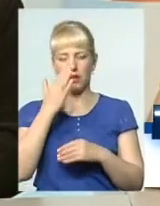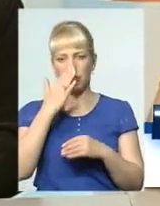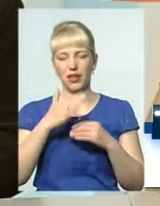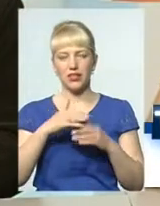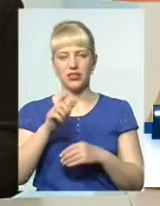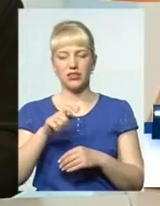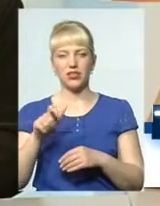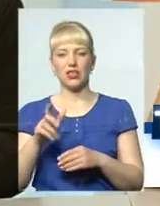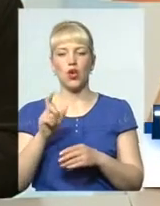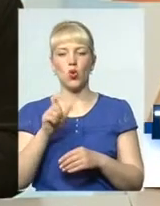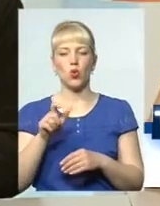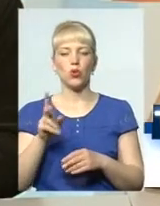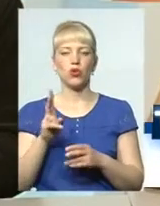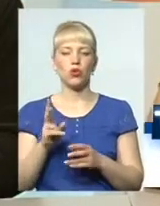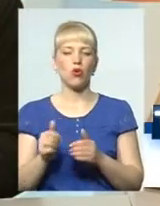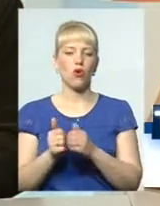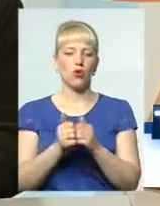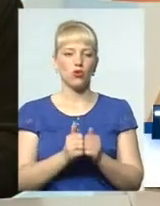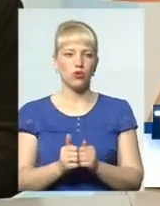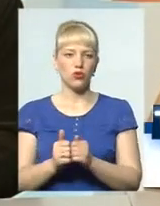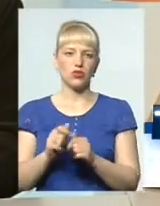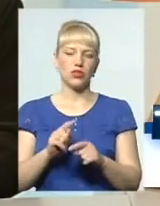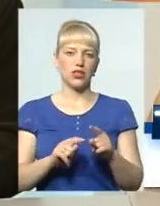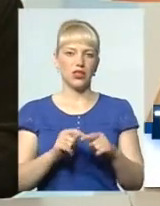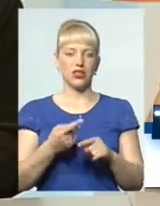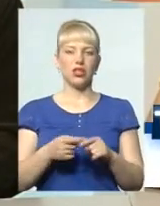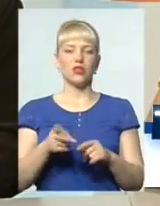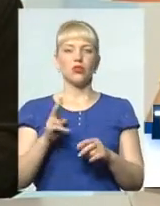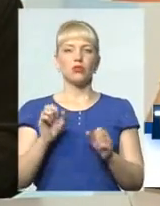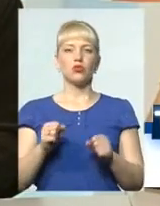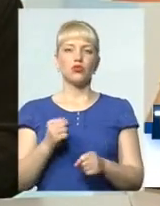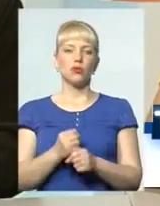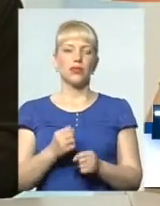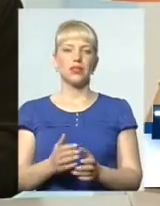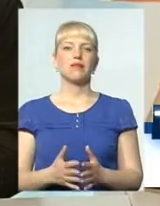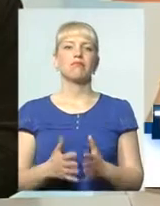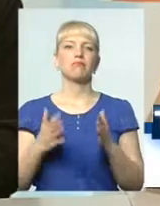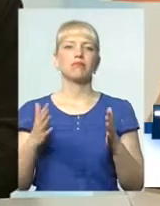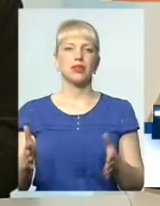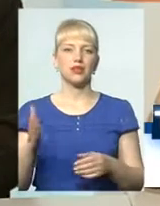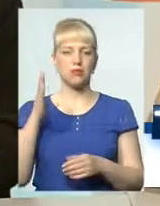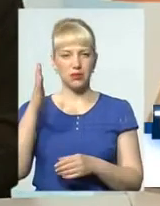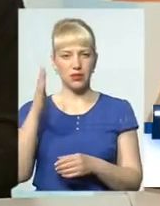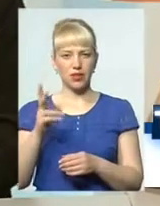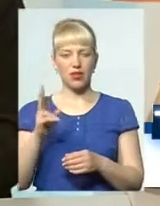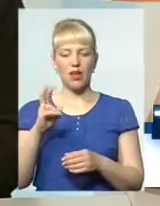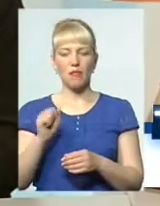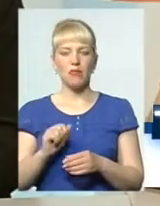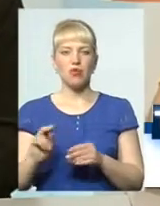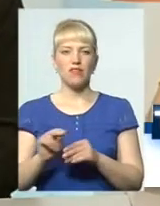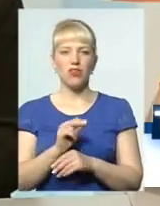завжди є люди, яких уточують близькі та рідні. І може зробити їм набагато більше перспективи на майбутнє, виховати